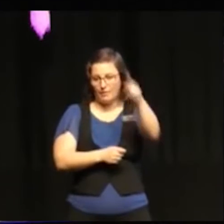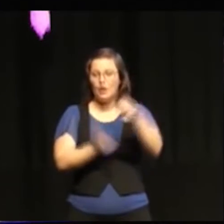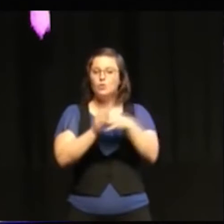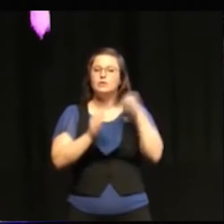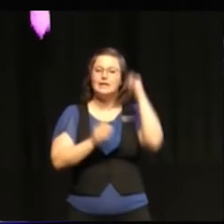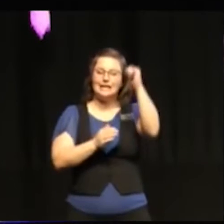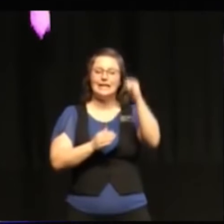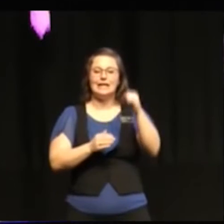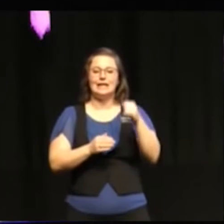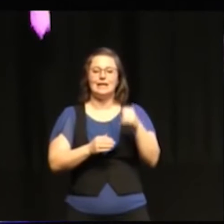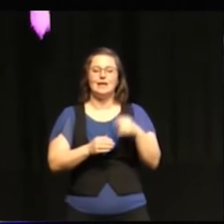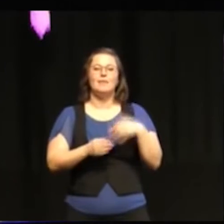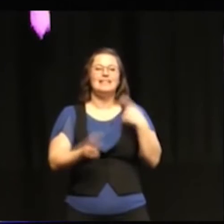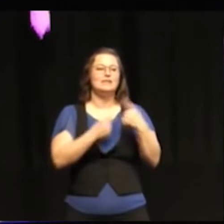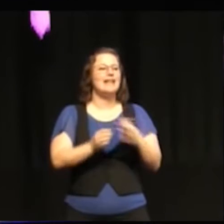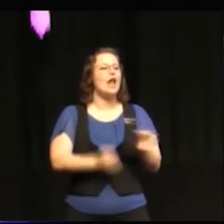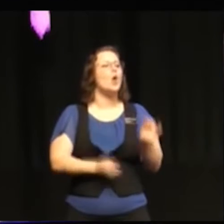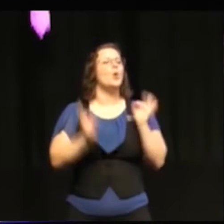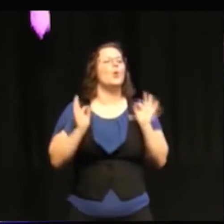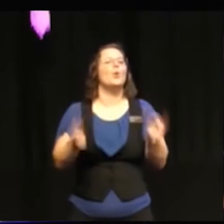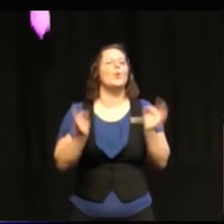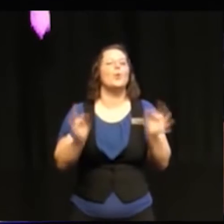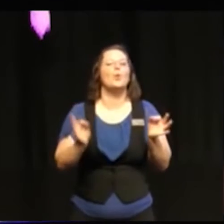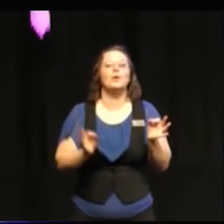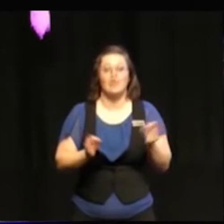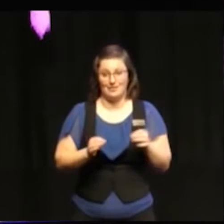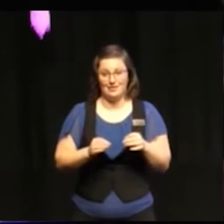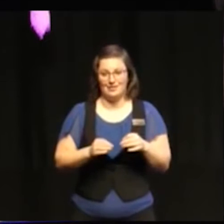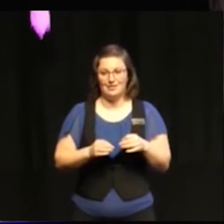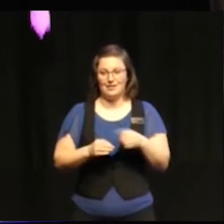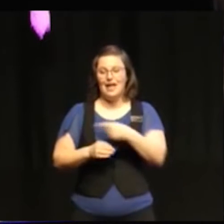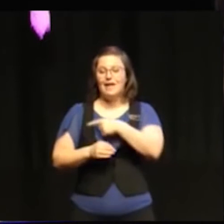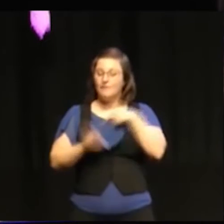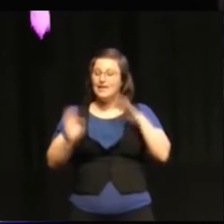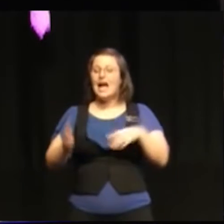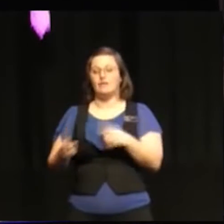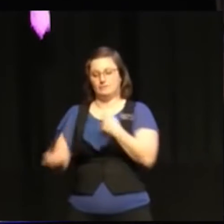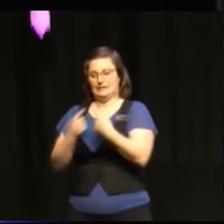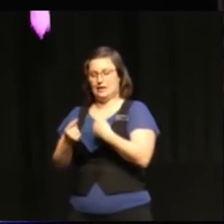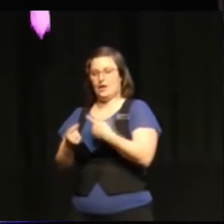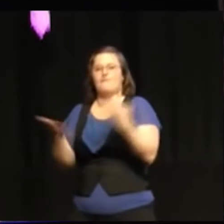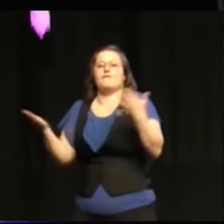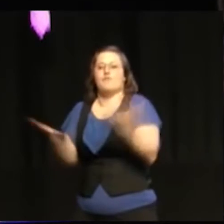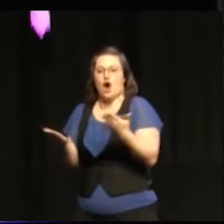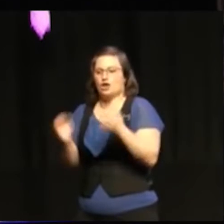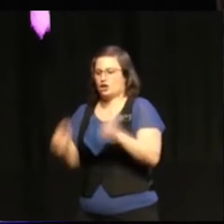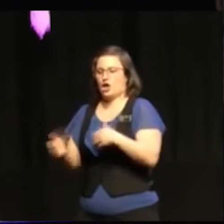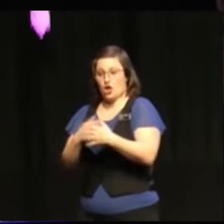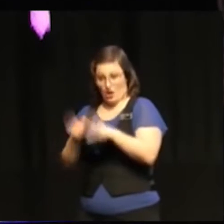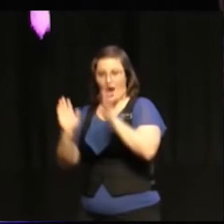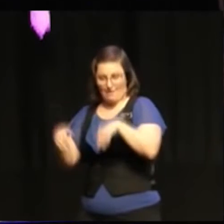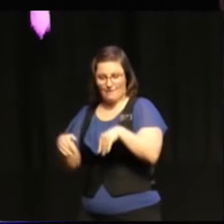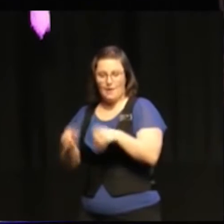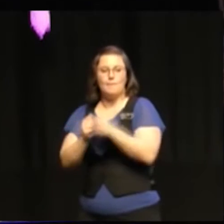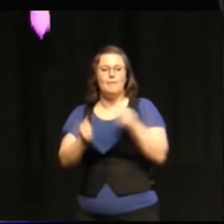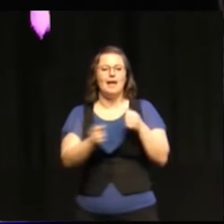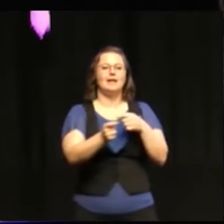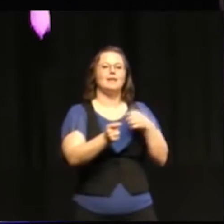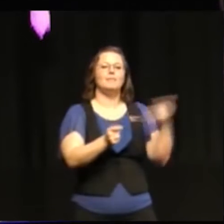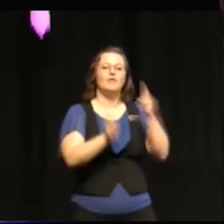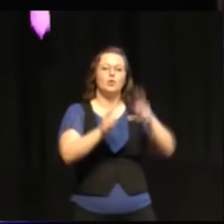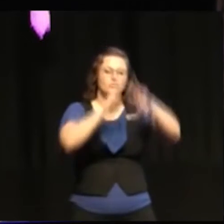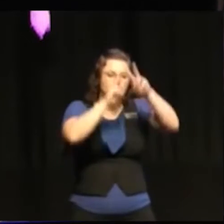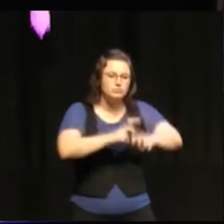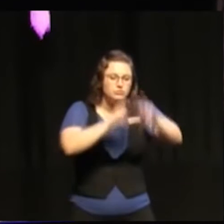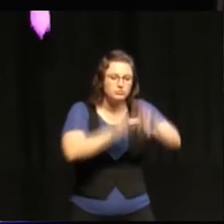-frågorna. Vi har satt fasta på vad vi ska göra men vi behöver också titta